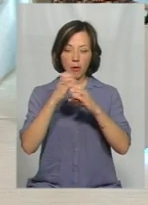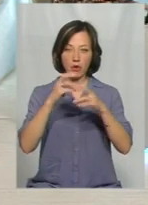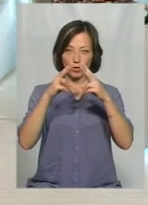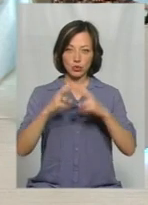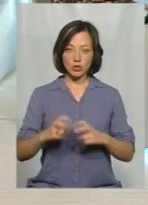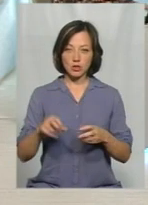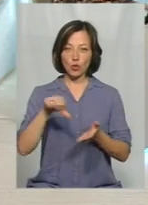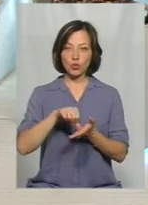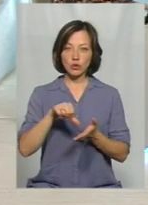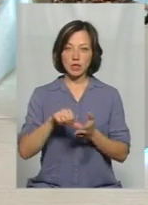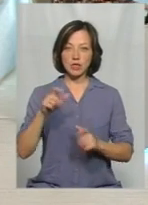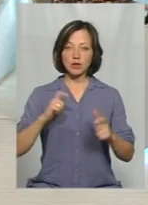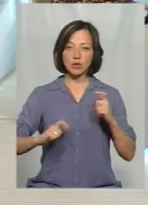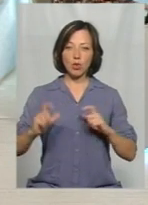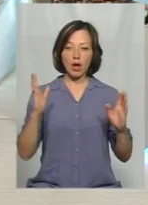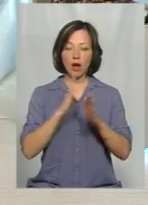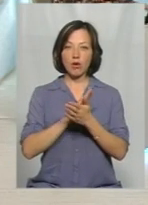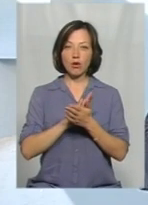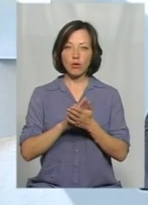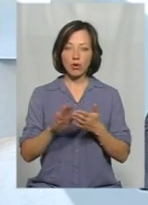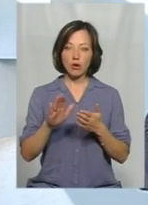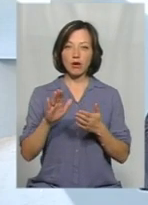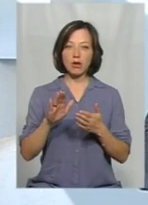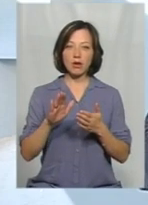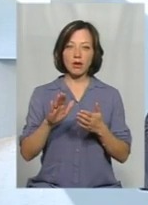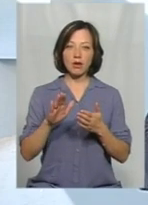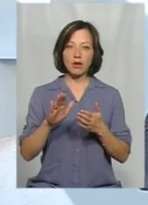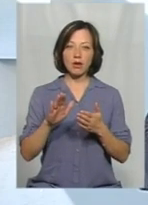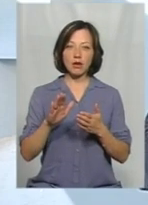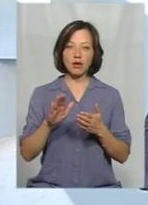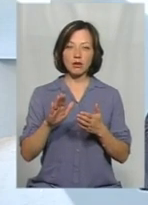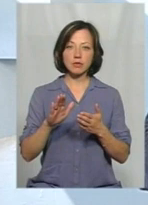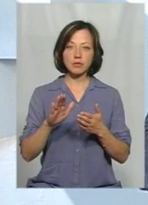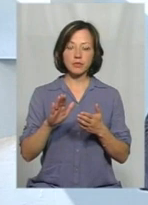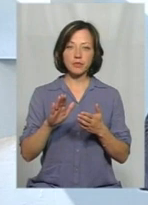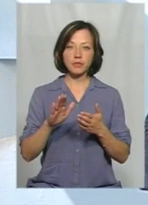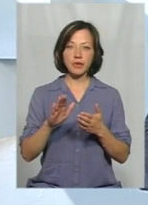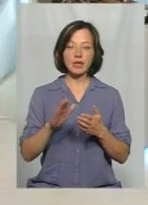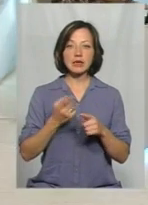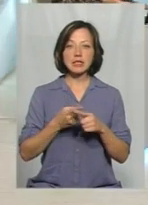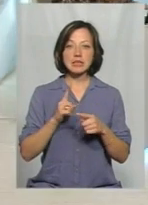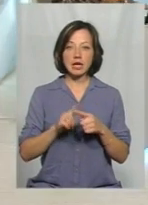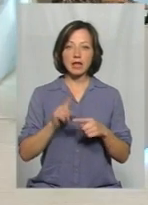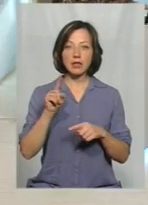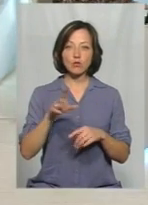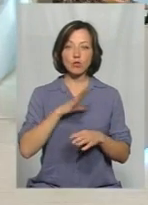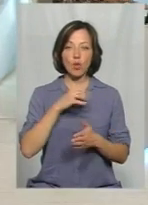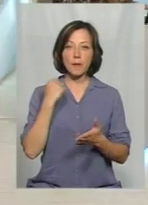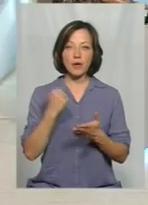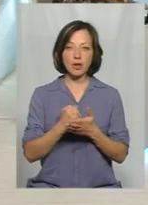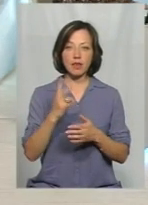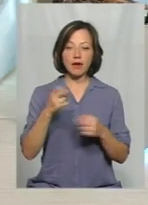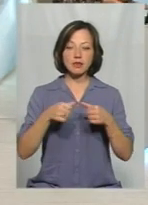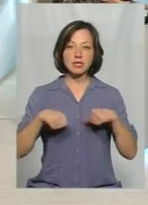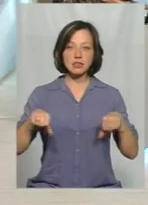досліджень за участю Інституту колоїдної хімії води імені. Пане Руслан, але це те, що було прийнято на